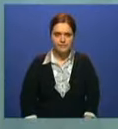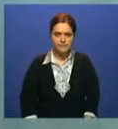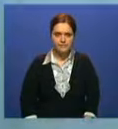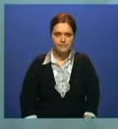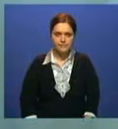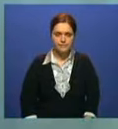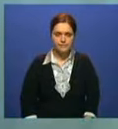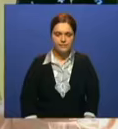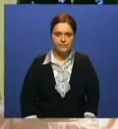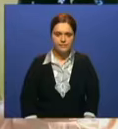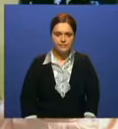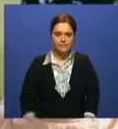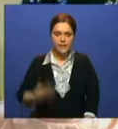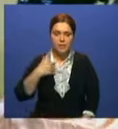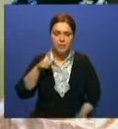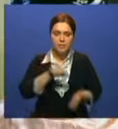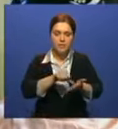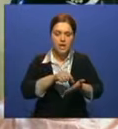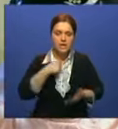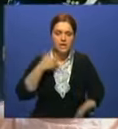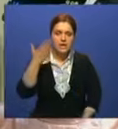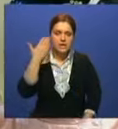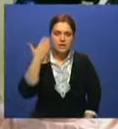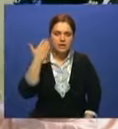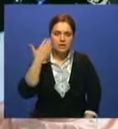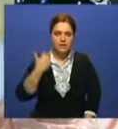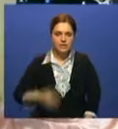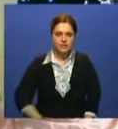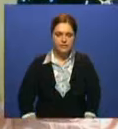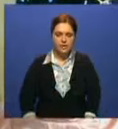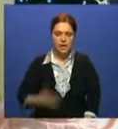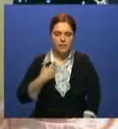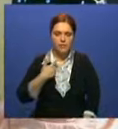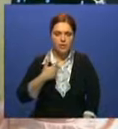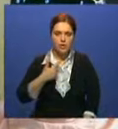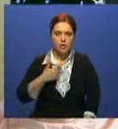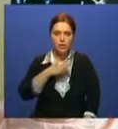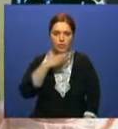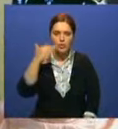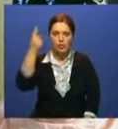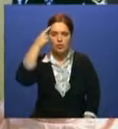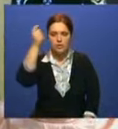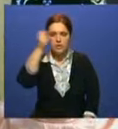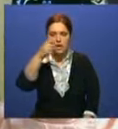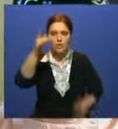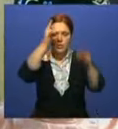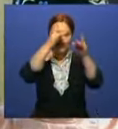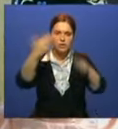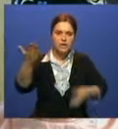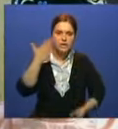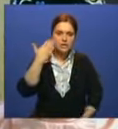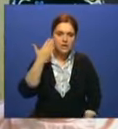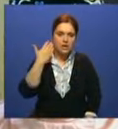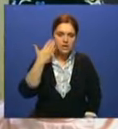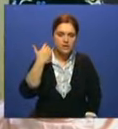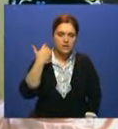«Мы представляем татара, получается. И вот мы очень много узнали про культуру татар. Вот